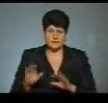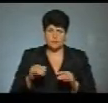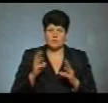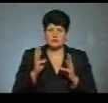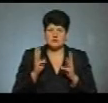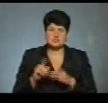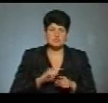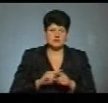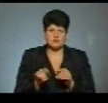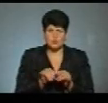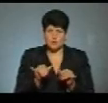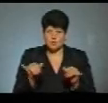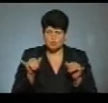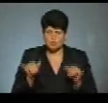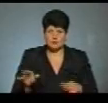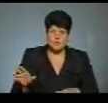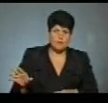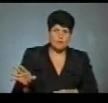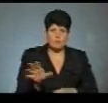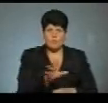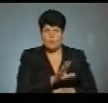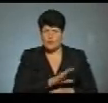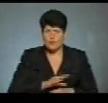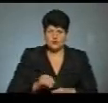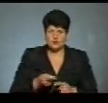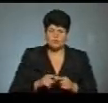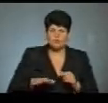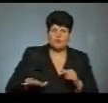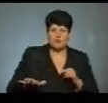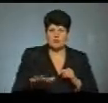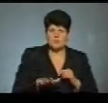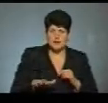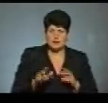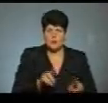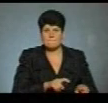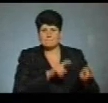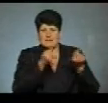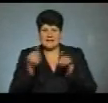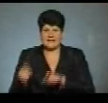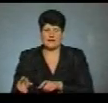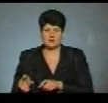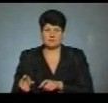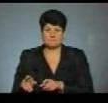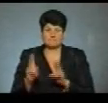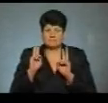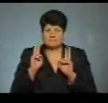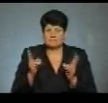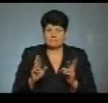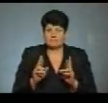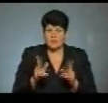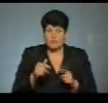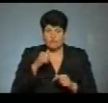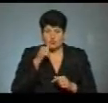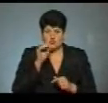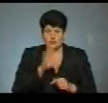швидко розповсюдилася по всьому цьому плато. Перекинулася якимось чином, тому що вчора